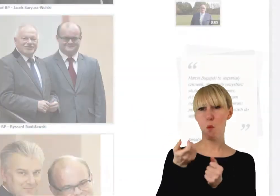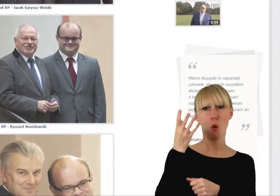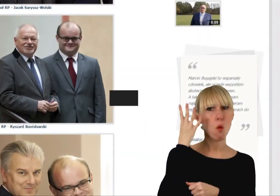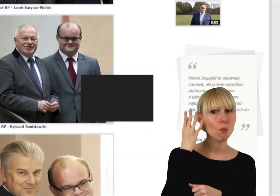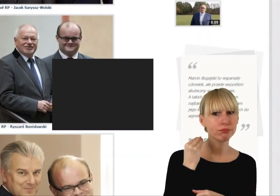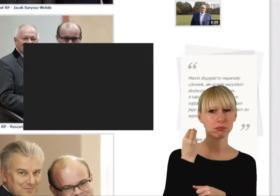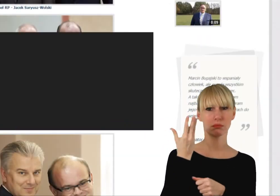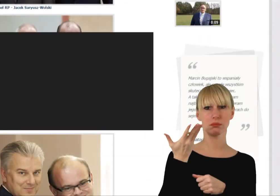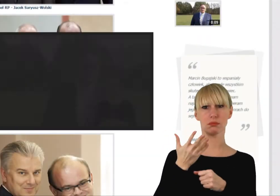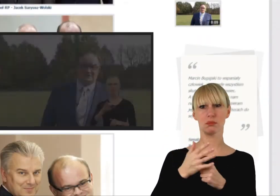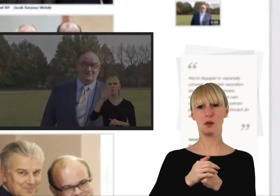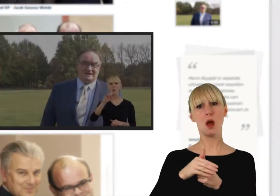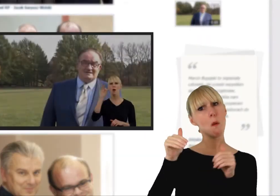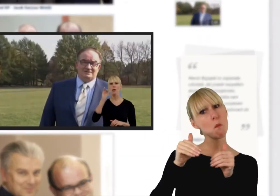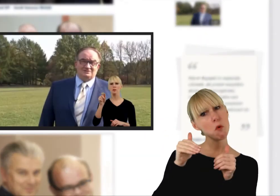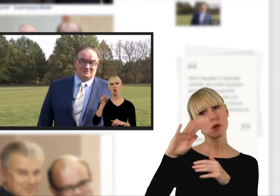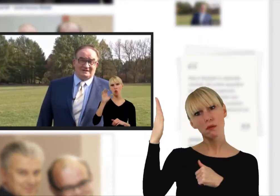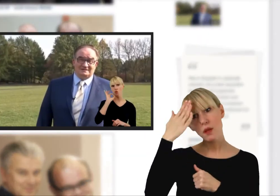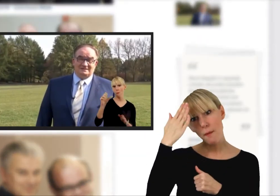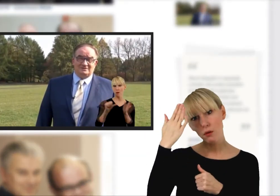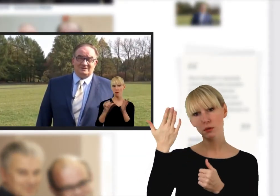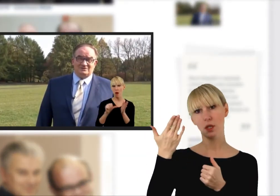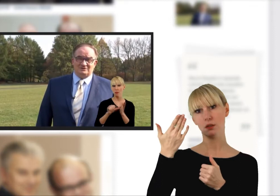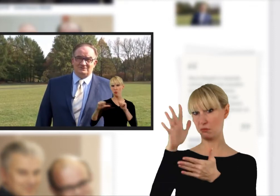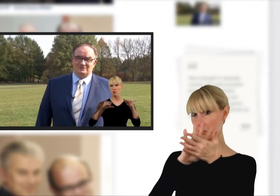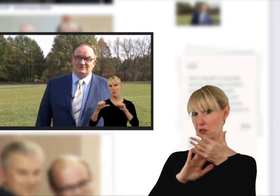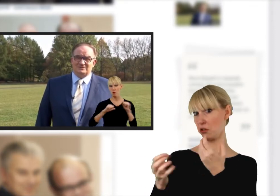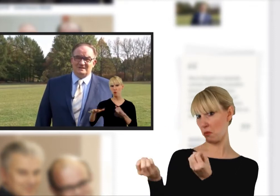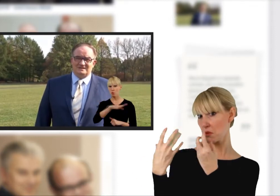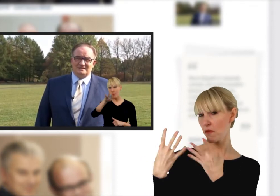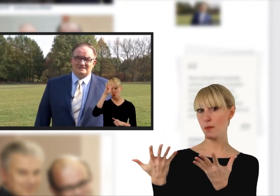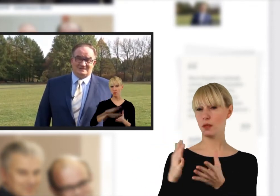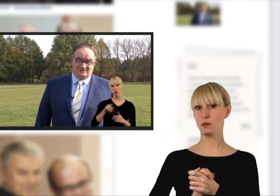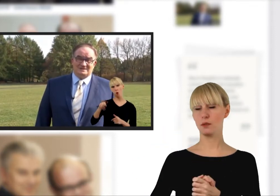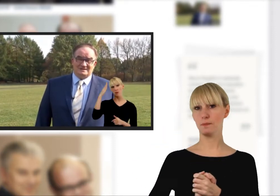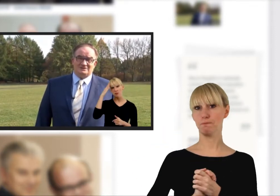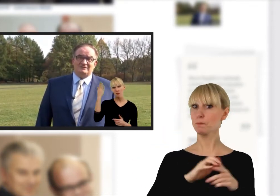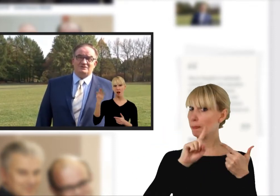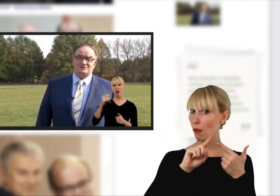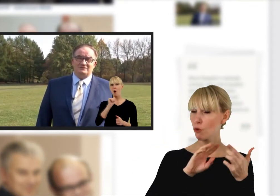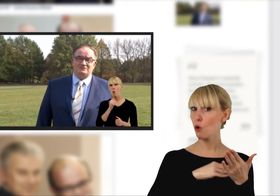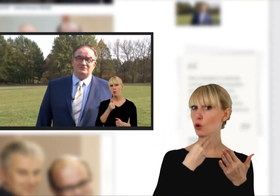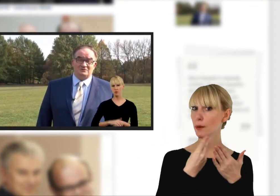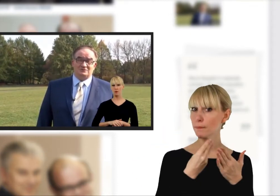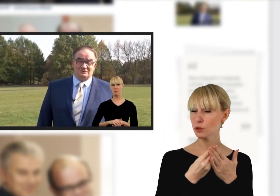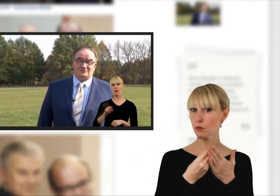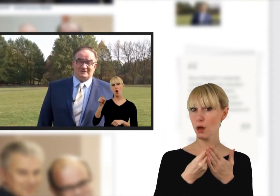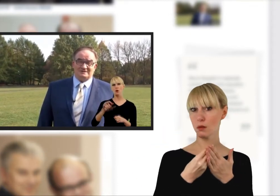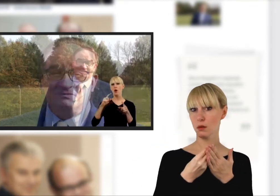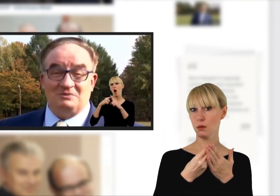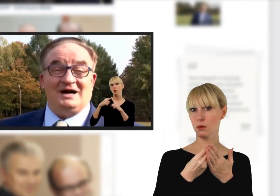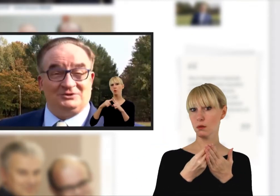wystarczająco wyraźnie mowy, może zapoznać się z treścią informacji. Drugim przykładem,